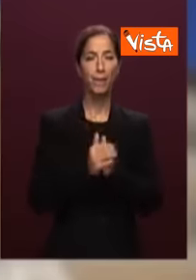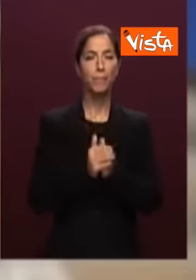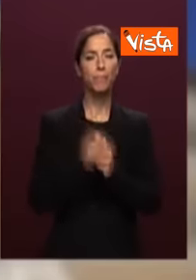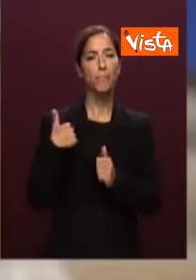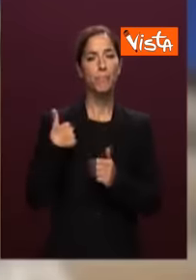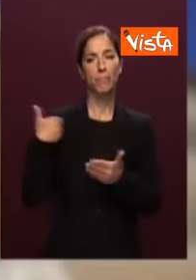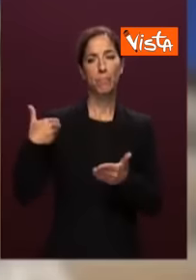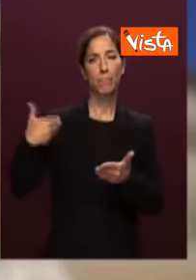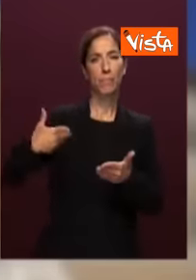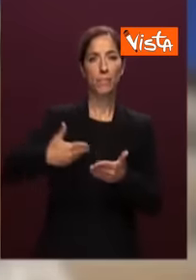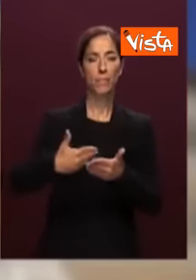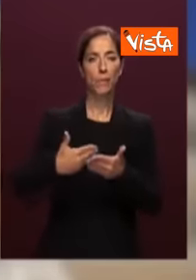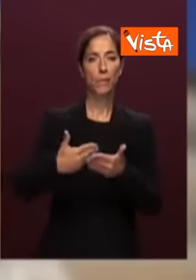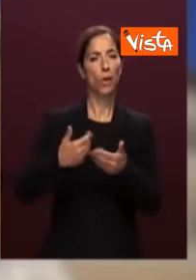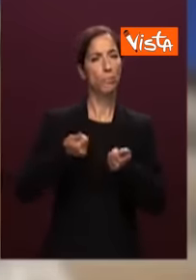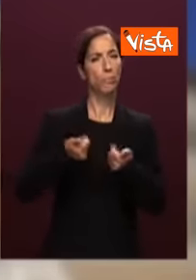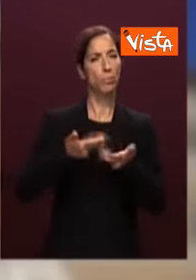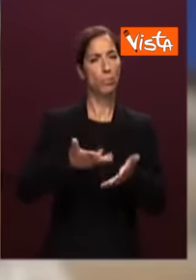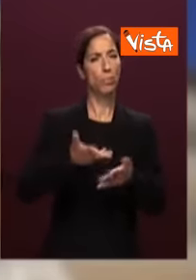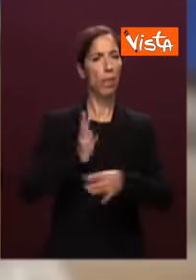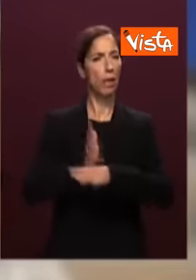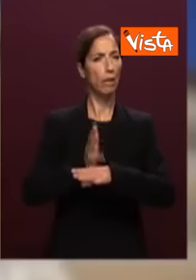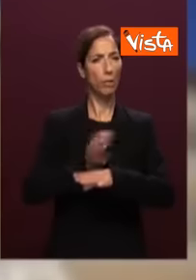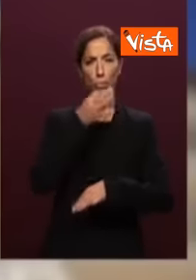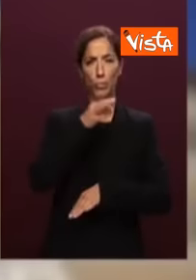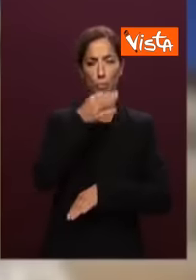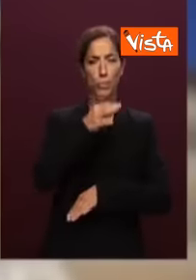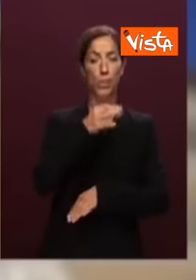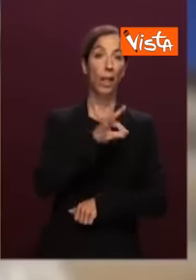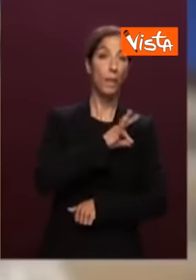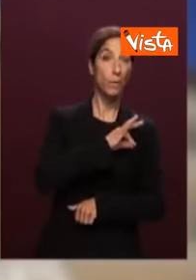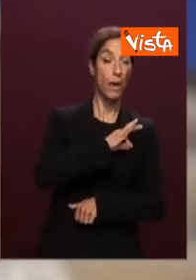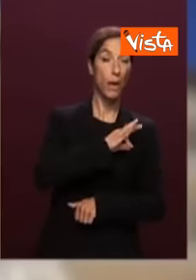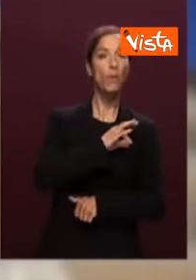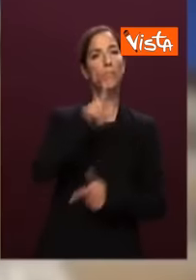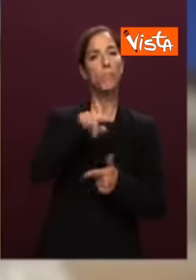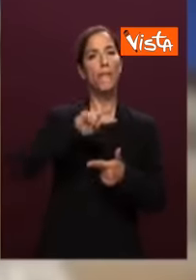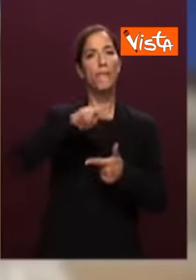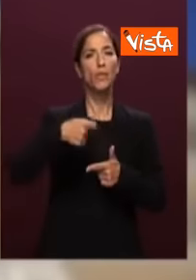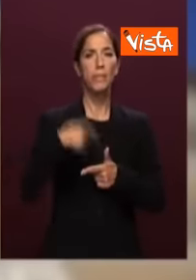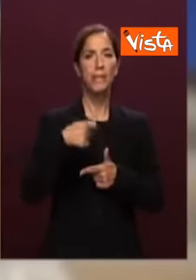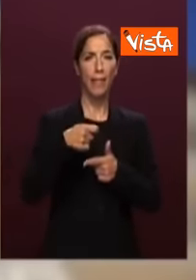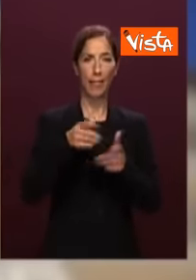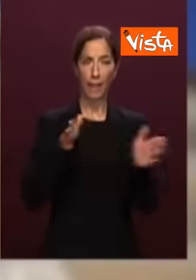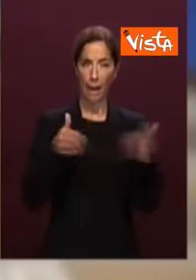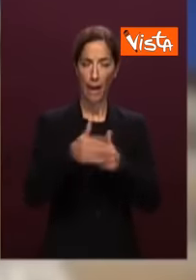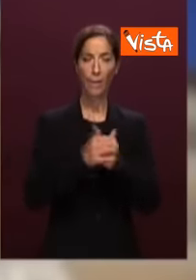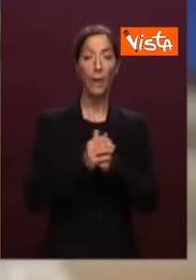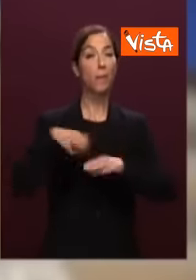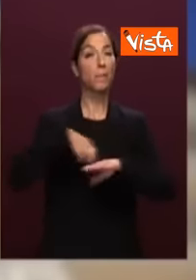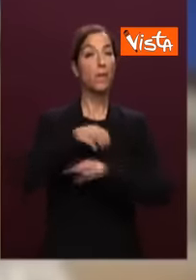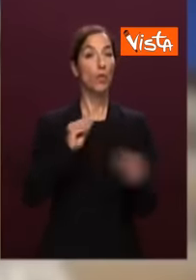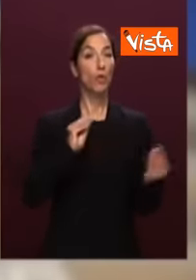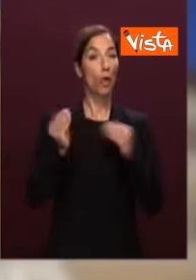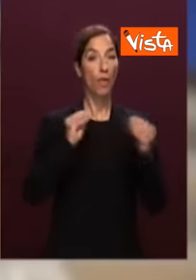in quest'Aula, da Deputato, da Vicepresidente della Camera, da Ministro della Gioventù.